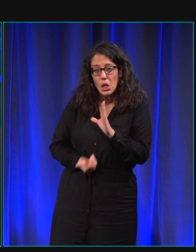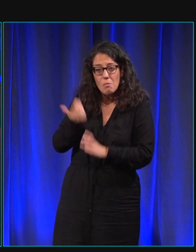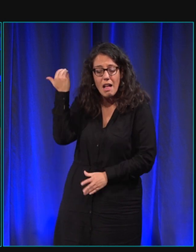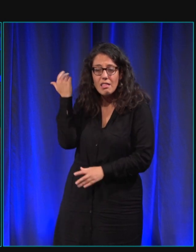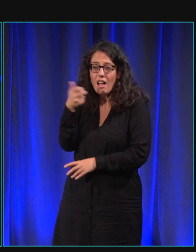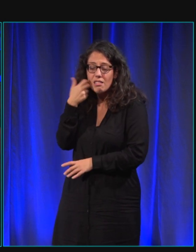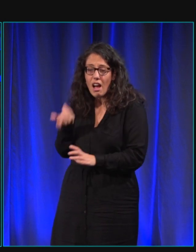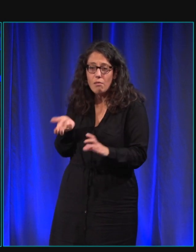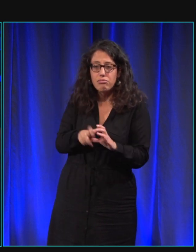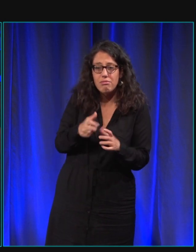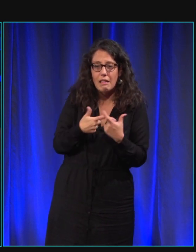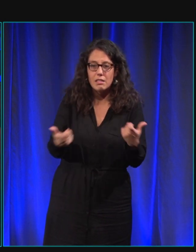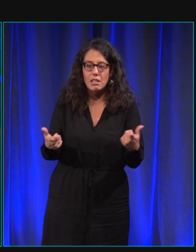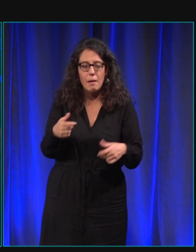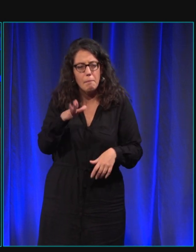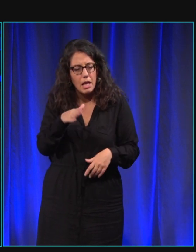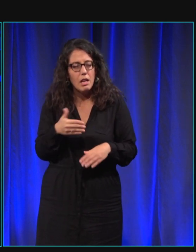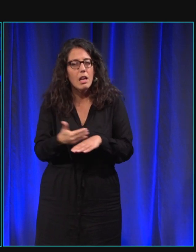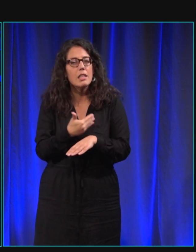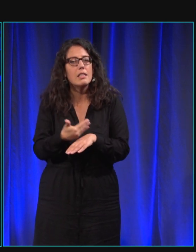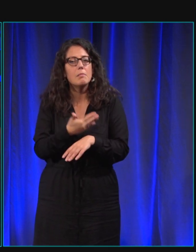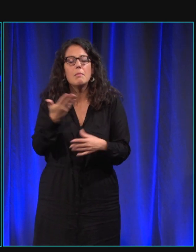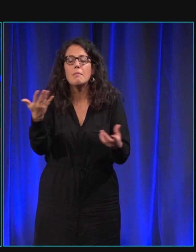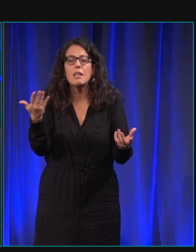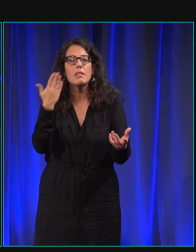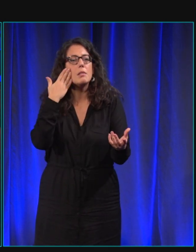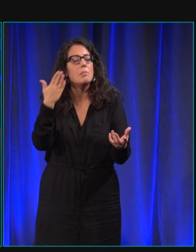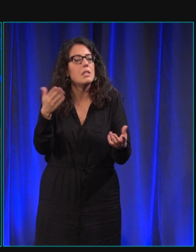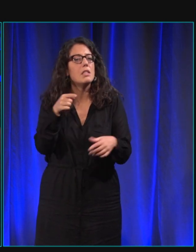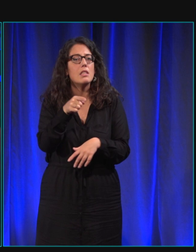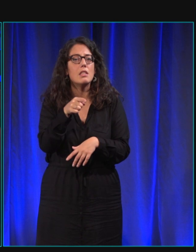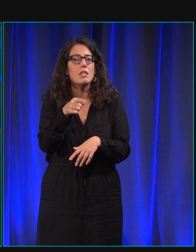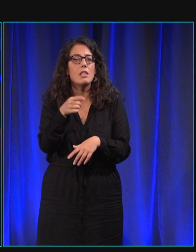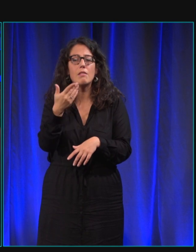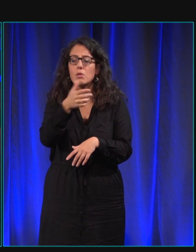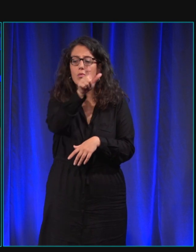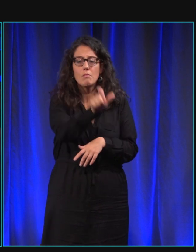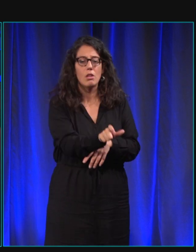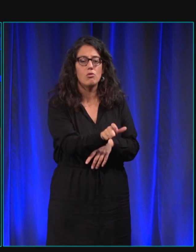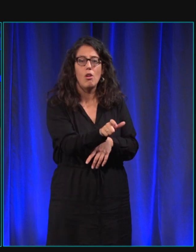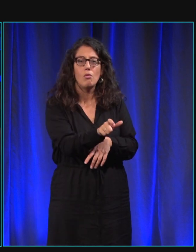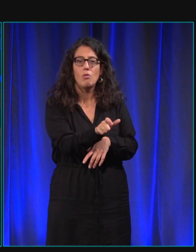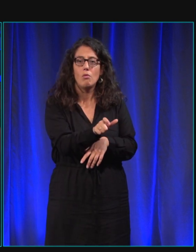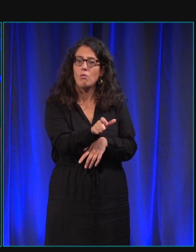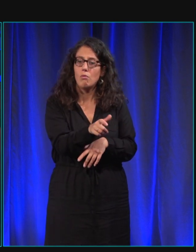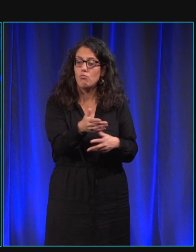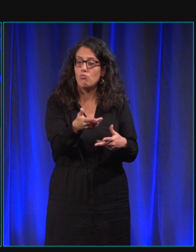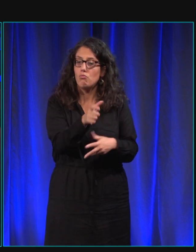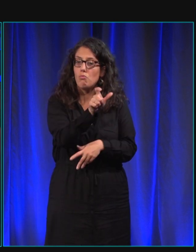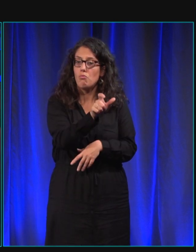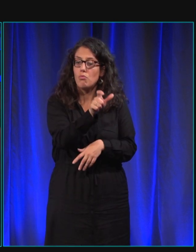a pris le train etc mais que se passe-t-il lorsqu'il est avec une personne qu'il utilise en tant qu